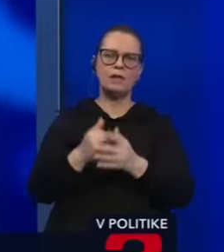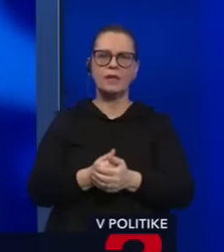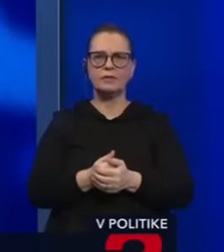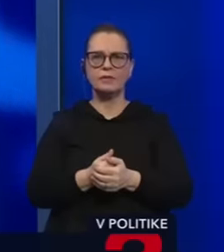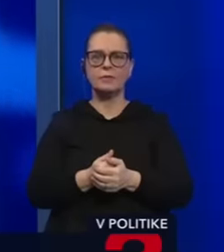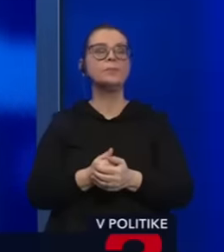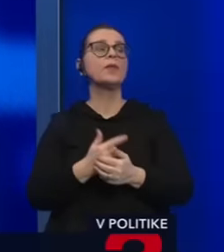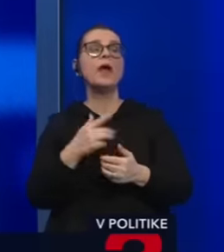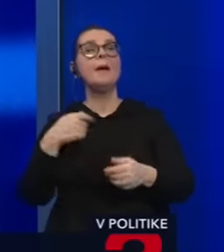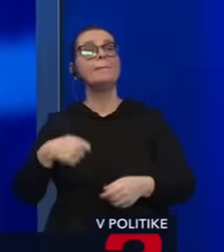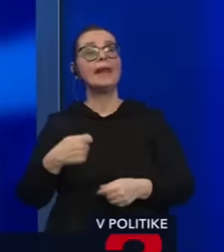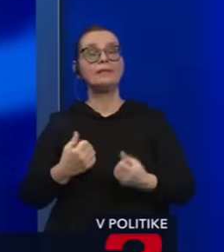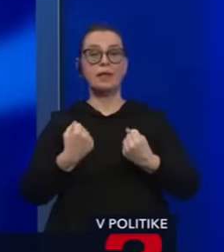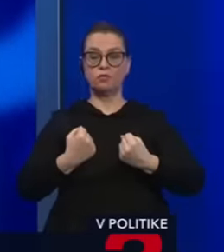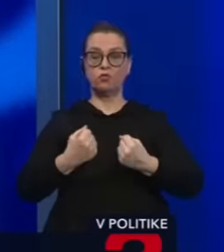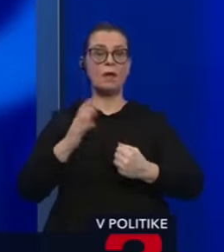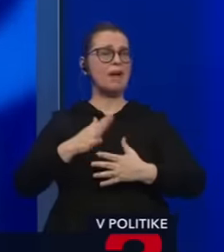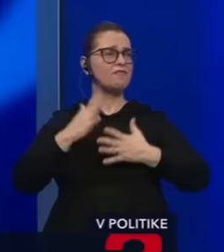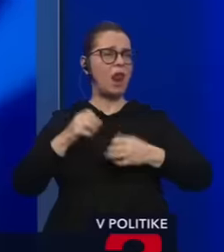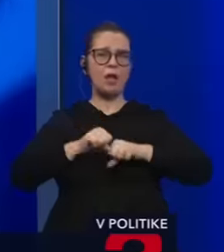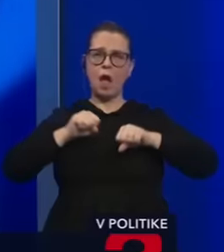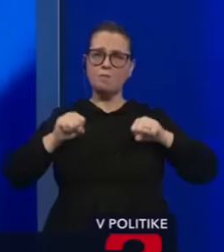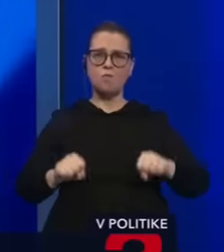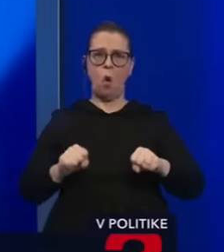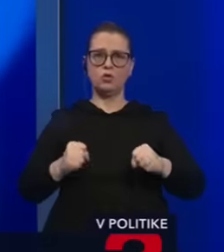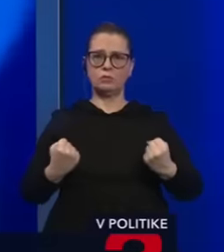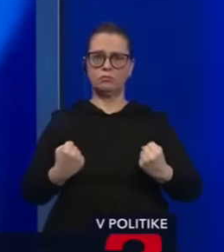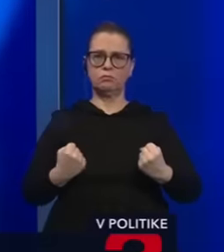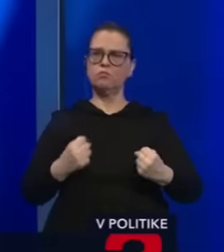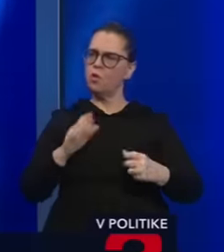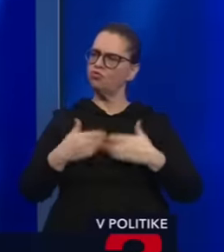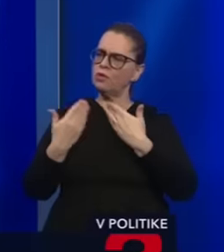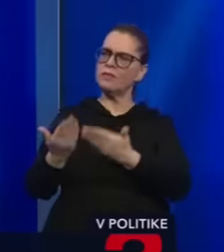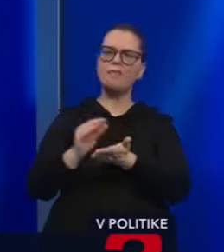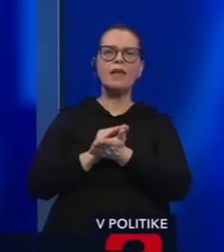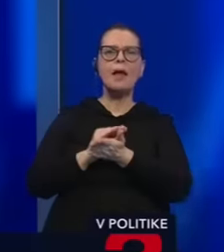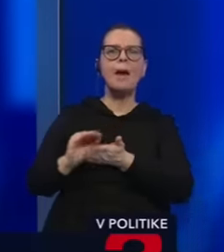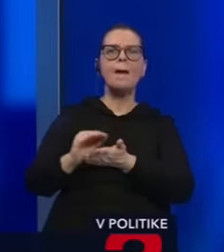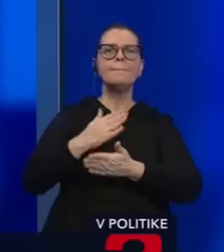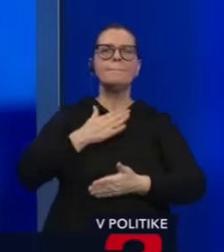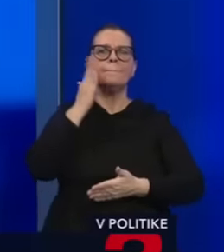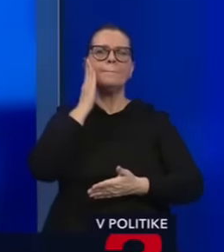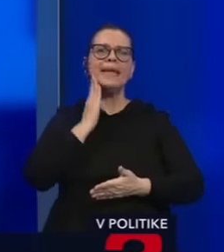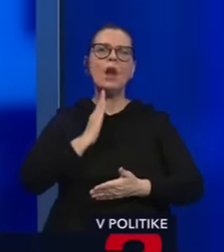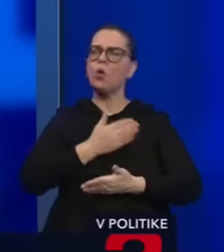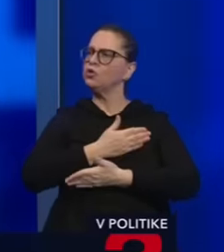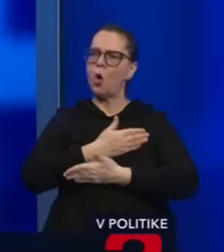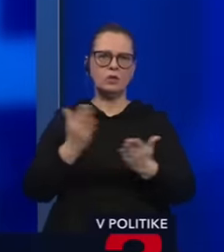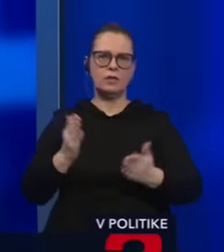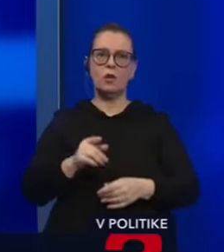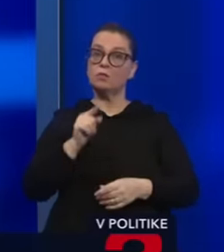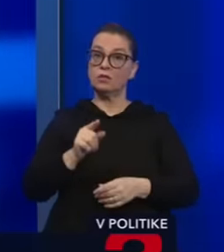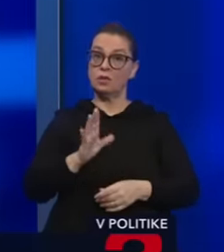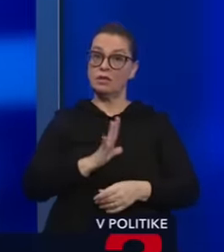prezident má v rukách obrovskú moc. Napríklad môže udeliť milosť komukolvek. A toto je podľa mňa veľké nebezpečenstvo v prípade